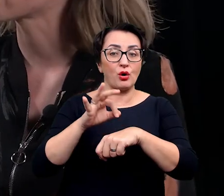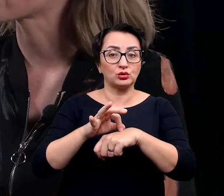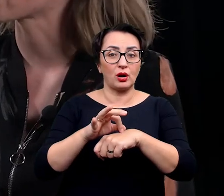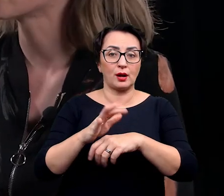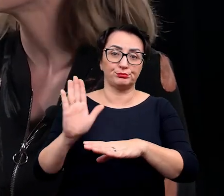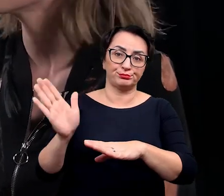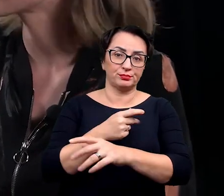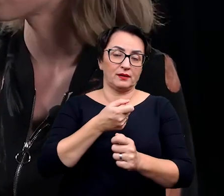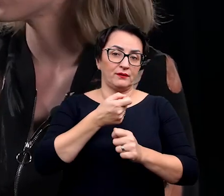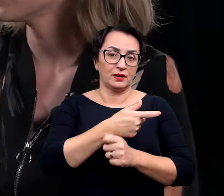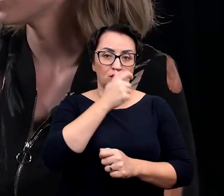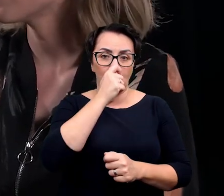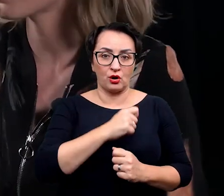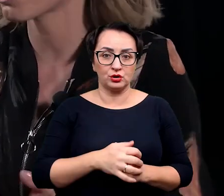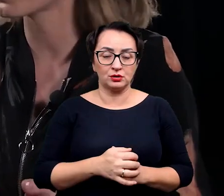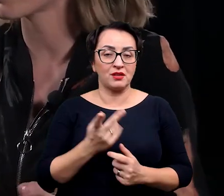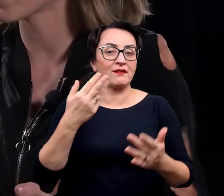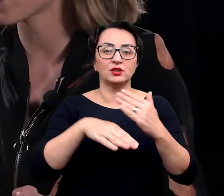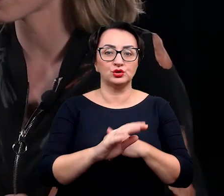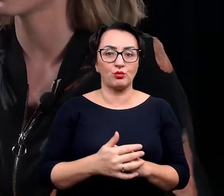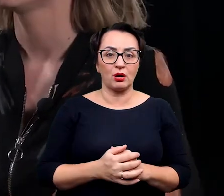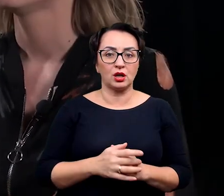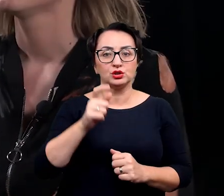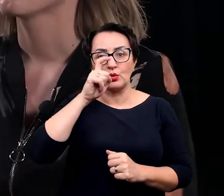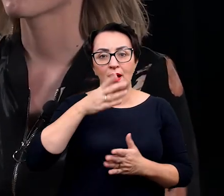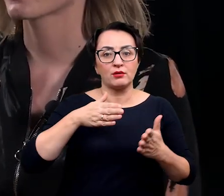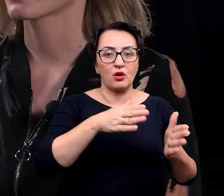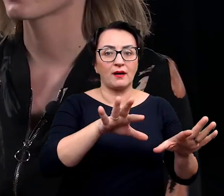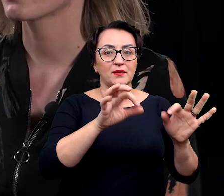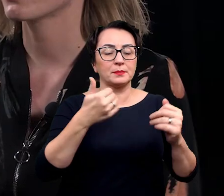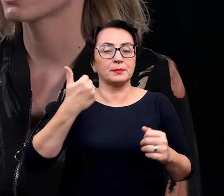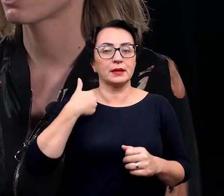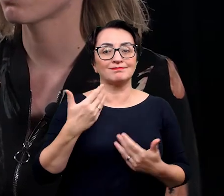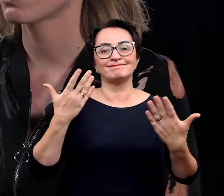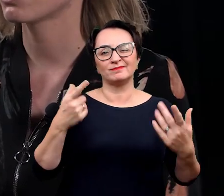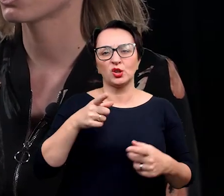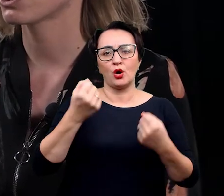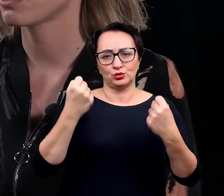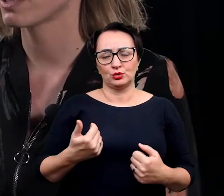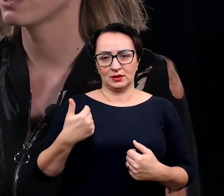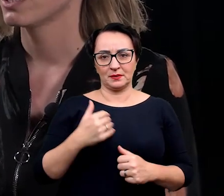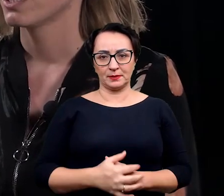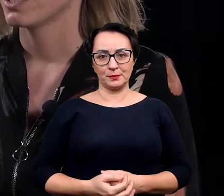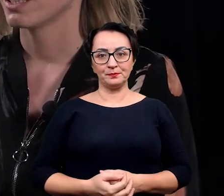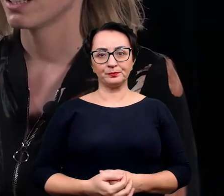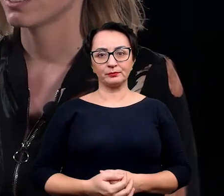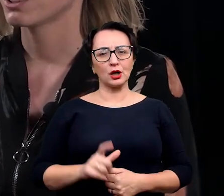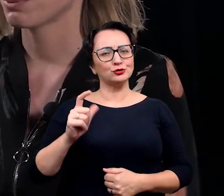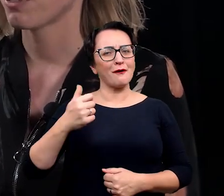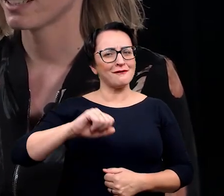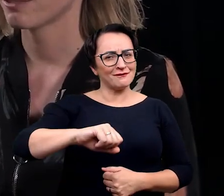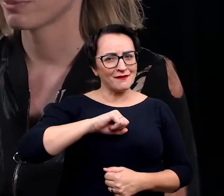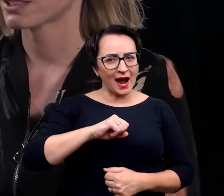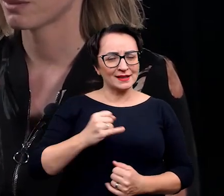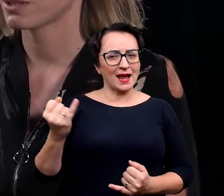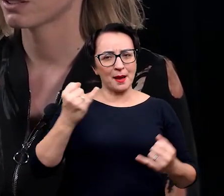zaczynamy od początku, bo nie wyszło. Albo poszliśmy nie w tą ścieżkę. Więc to było uciążliwe. Co